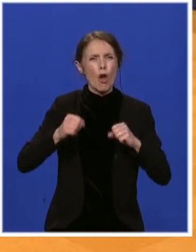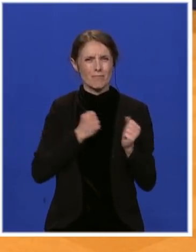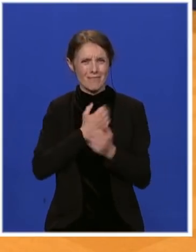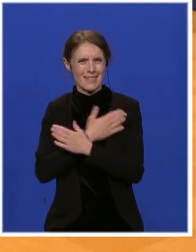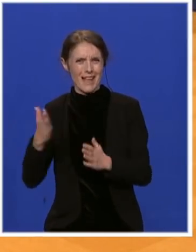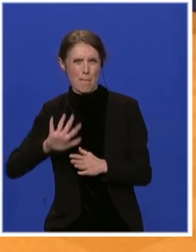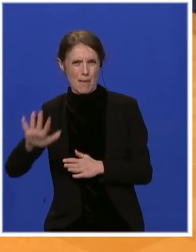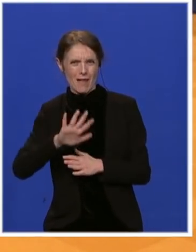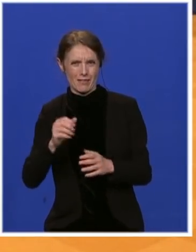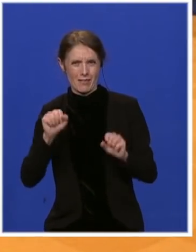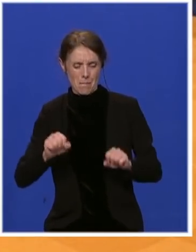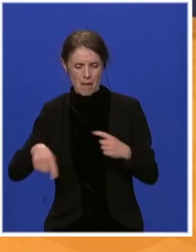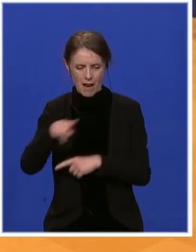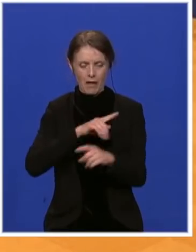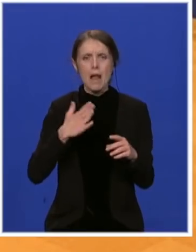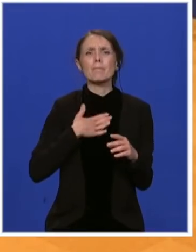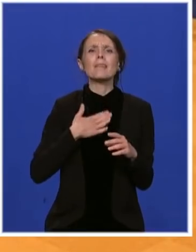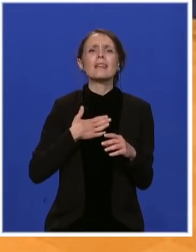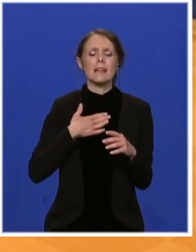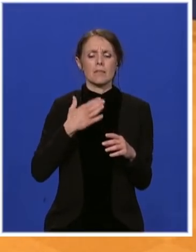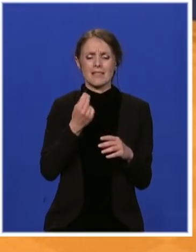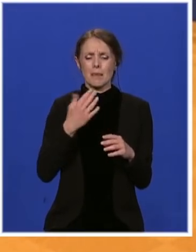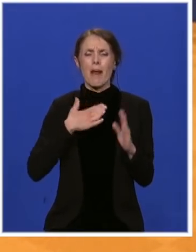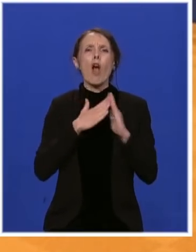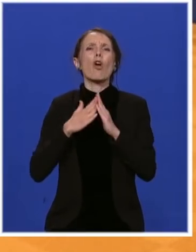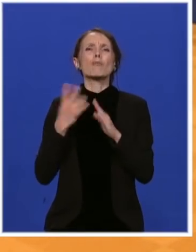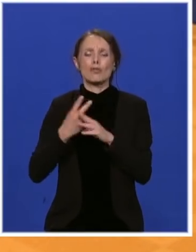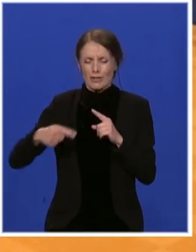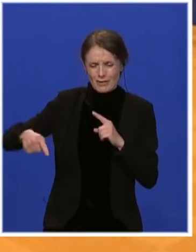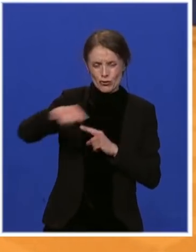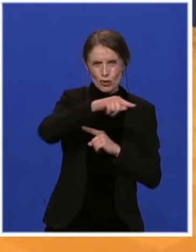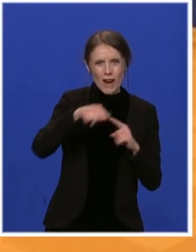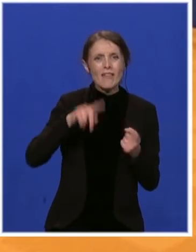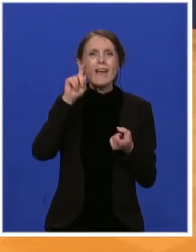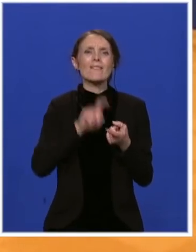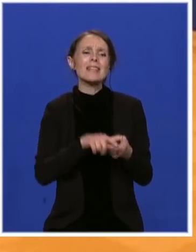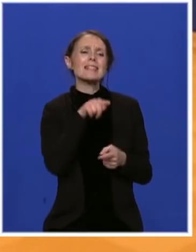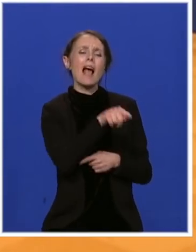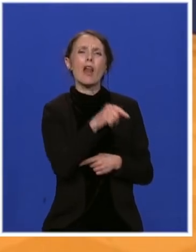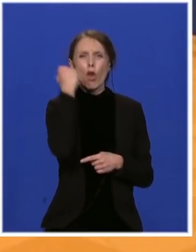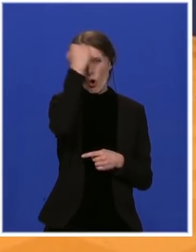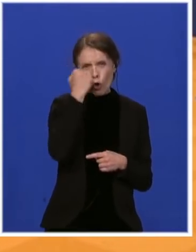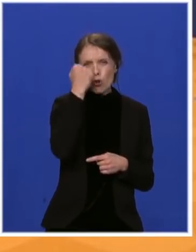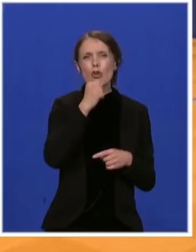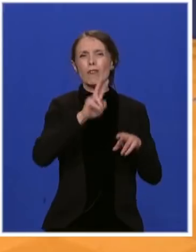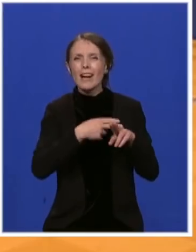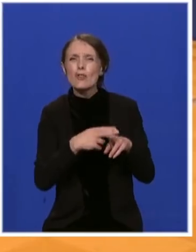zainteresovanost za rešenje pitanja Kosova i Metohije uglavnom se pozivaju na